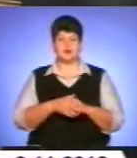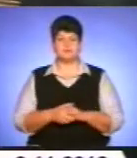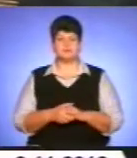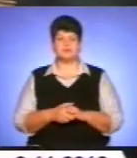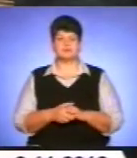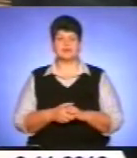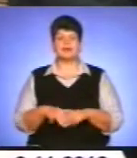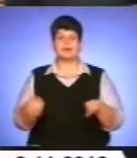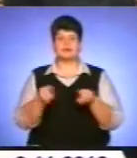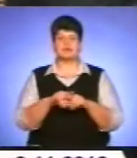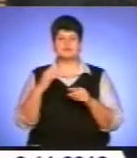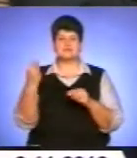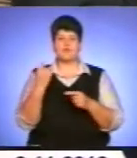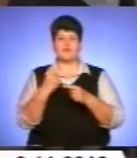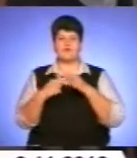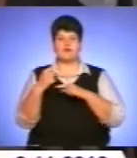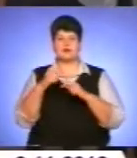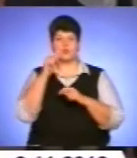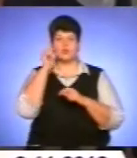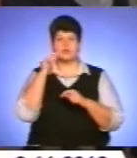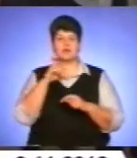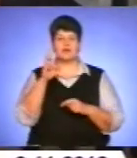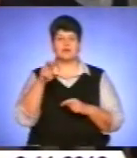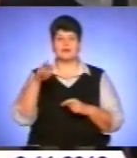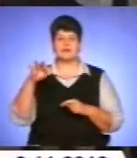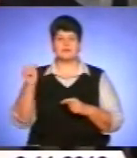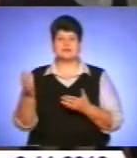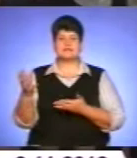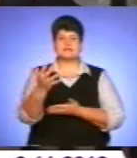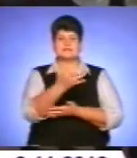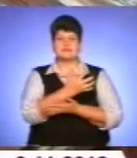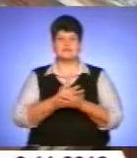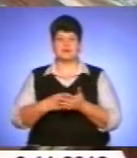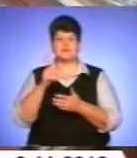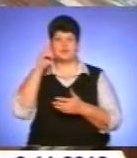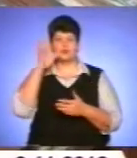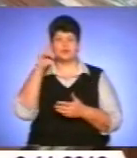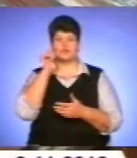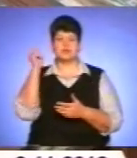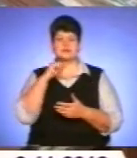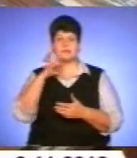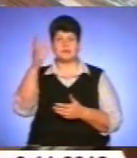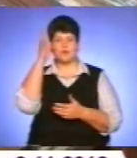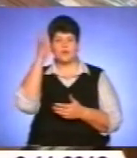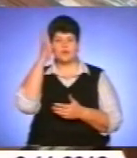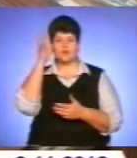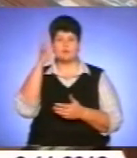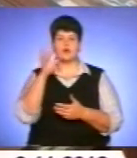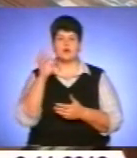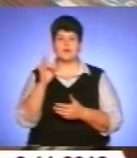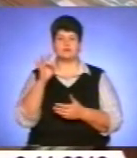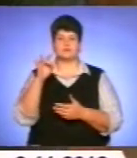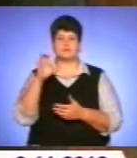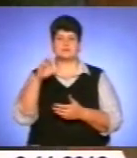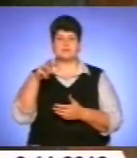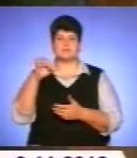також матеріали під назвою «Повернення Україні» Богдана Лепкого, зібрані відомим українським науковцем і меценатом Романом Смеком.